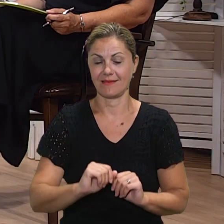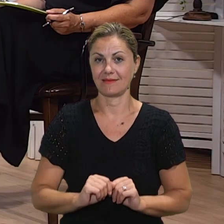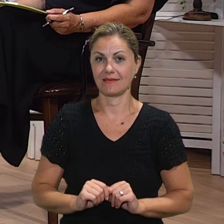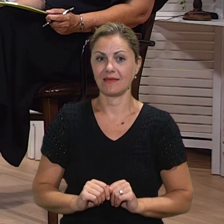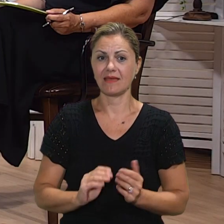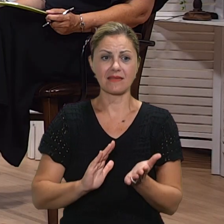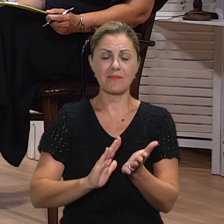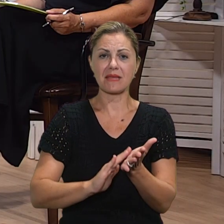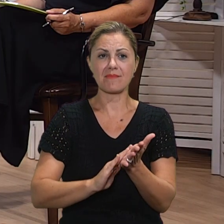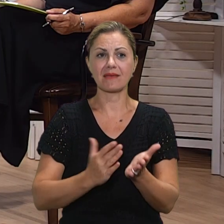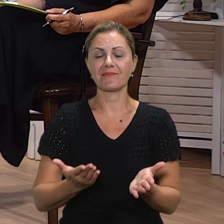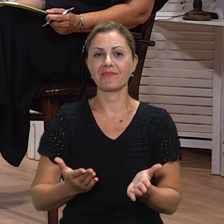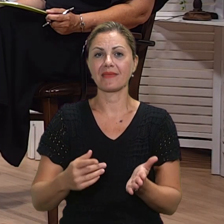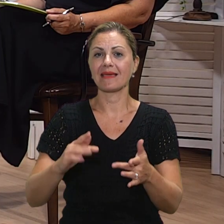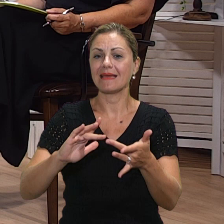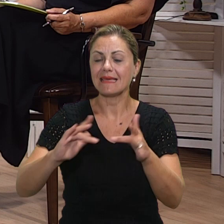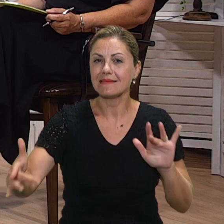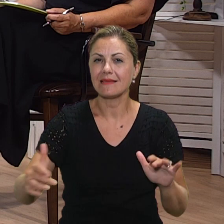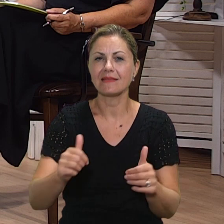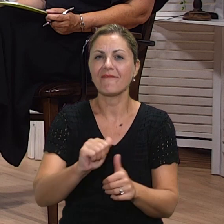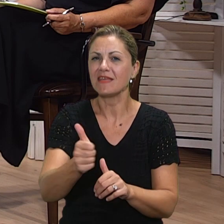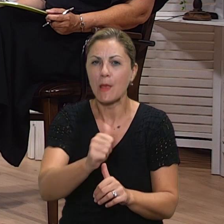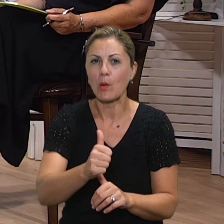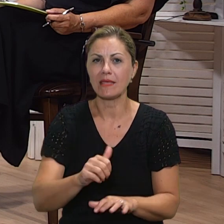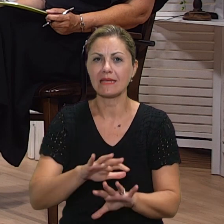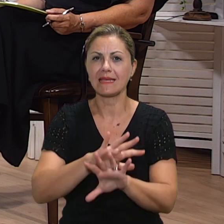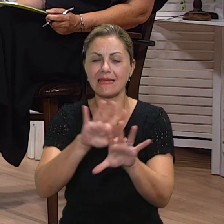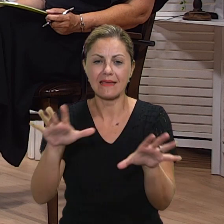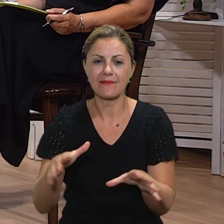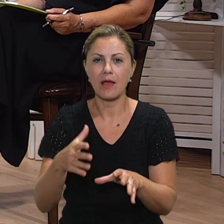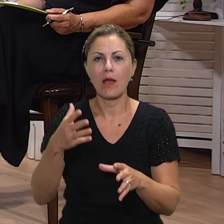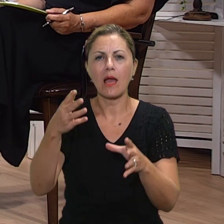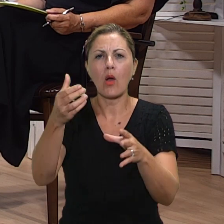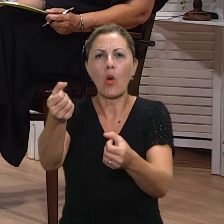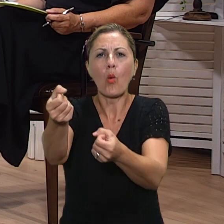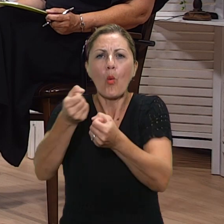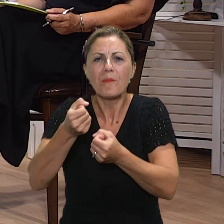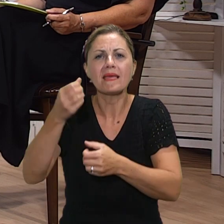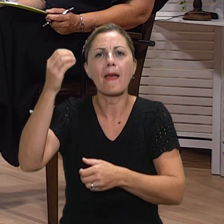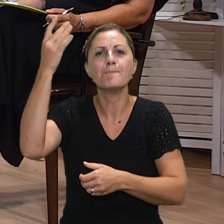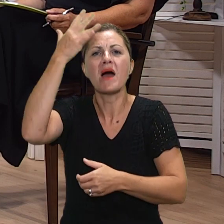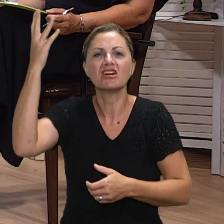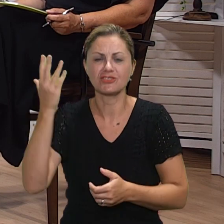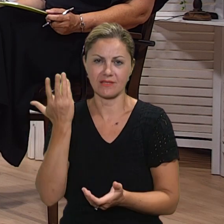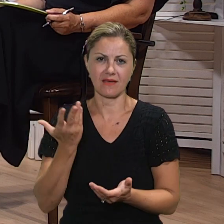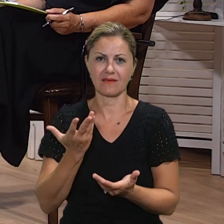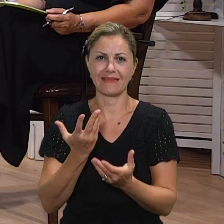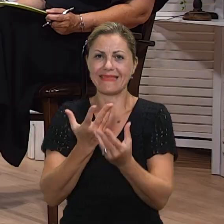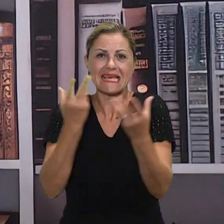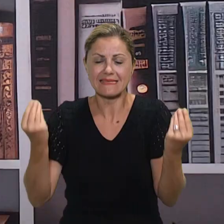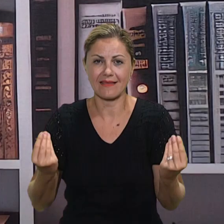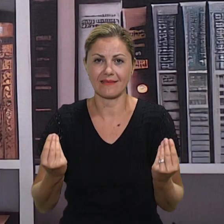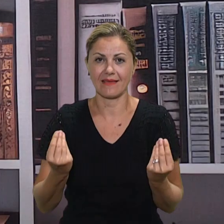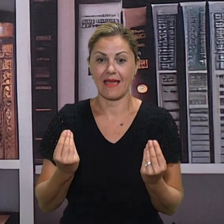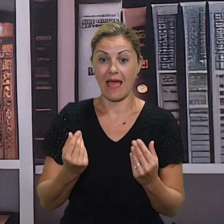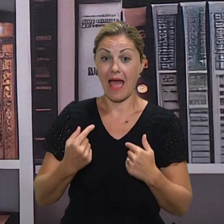sve se već nudi na gotovo. A problem je onda djeci razviti tu nekakvu maštu, a na nama učiteljima je zapravo jedan taj određeni zadatak